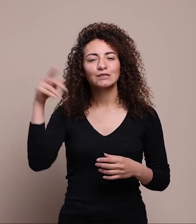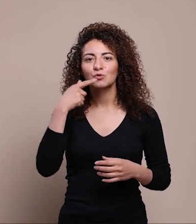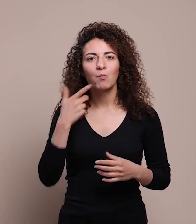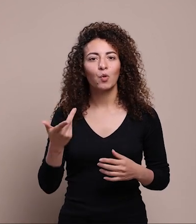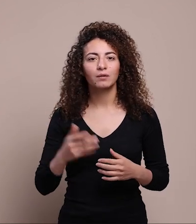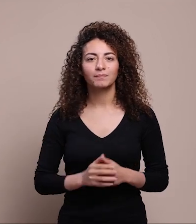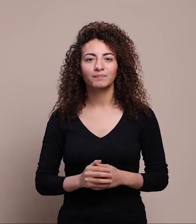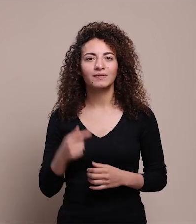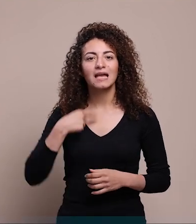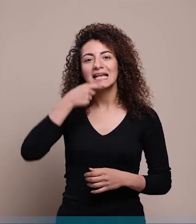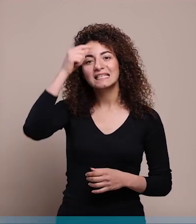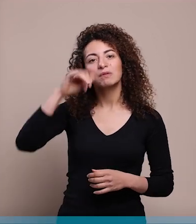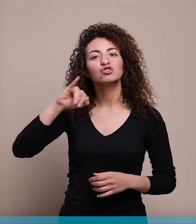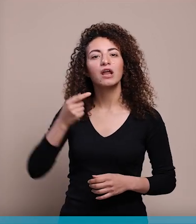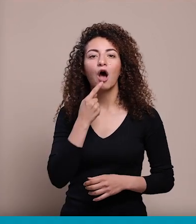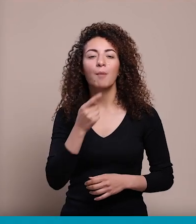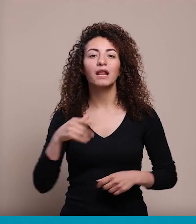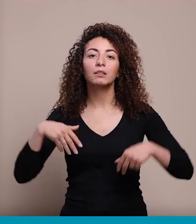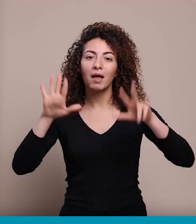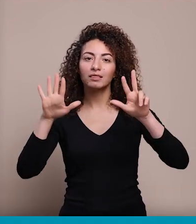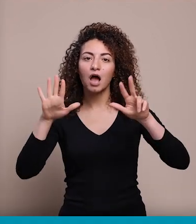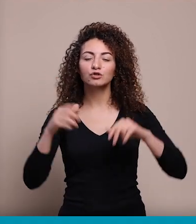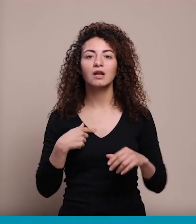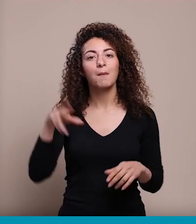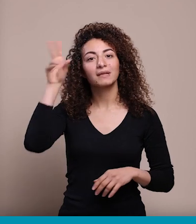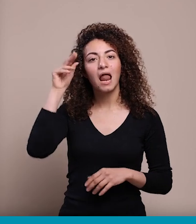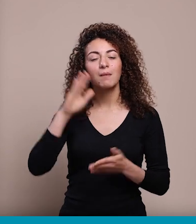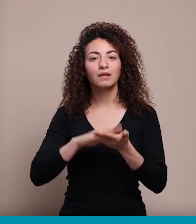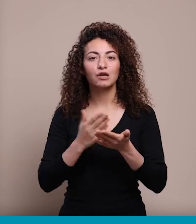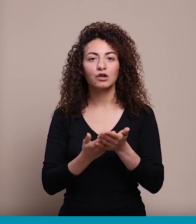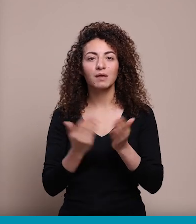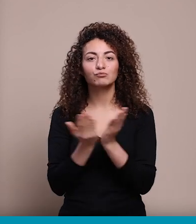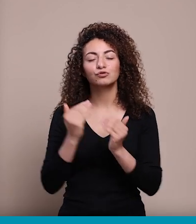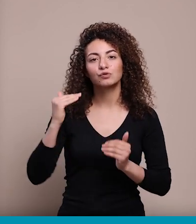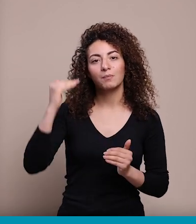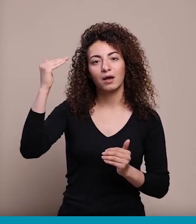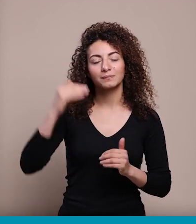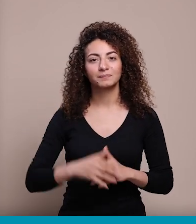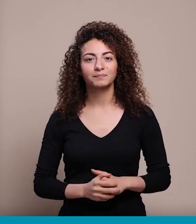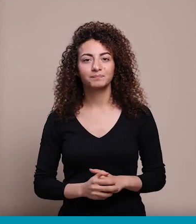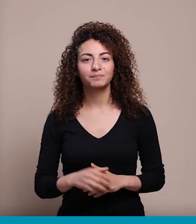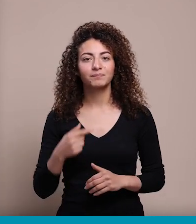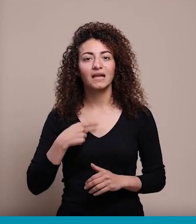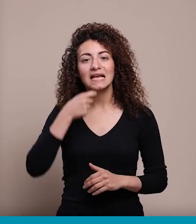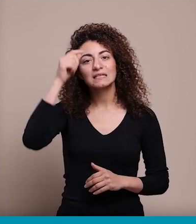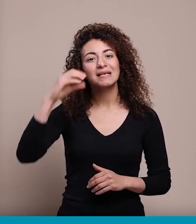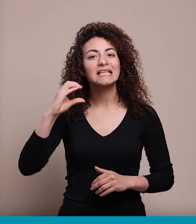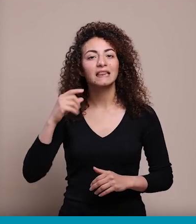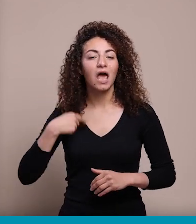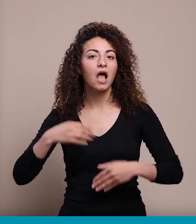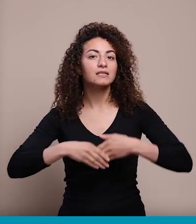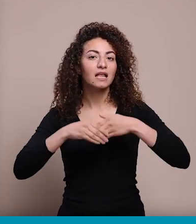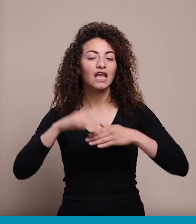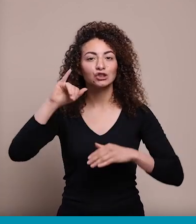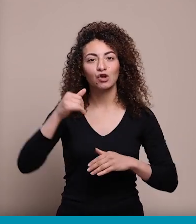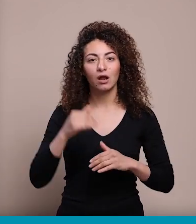شو كنت عمقول أنا؟ اسمي جانا بو كامل عمري 18 سنة عم بدرس أول سنة ترانسليشن بجامعة الألئيو أنس بس أنت يا